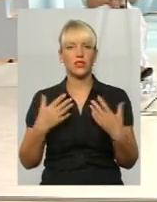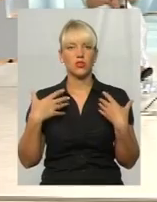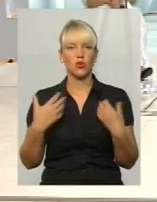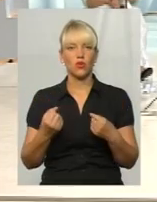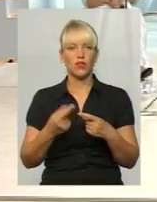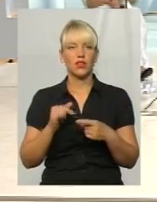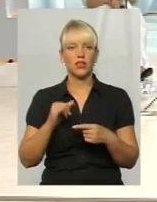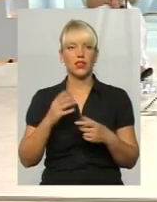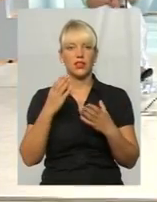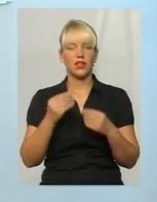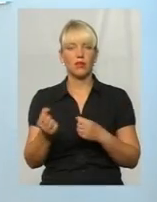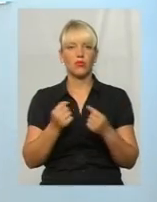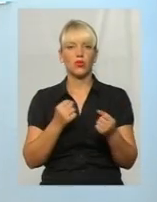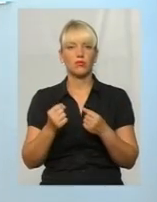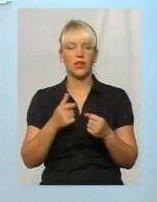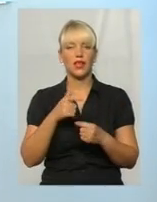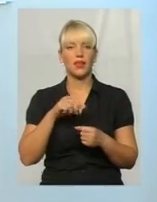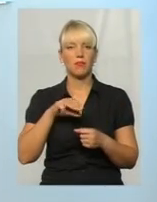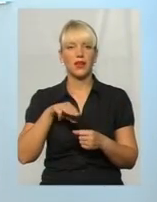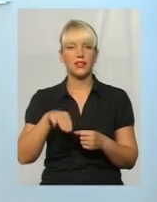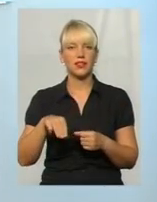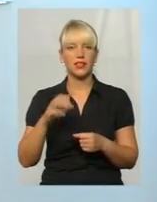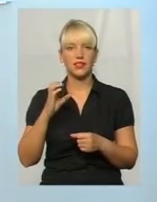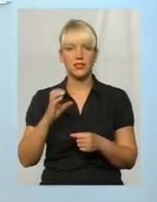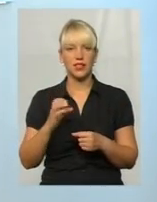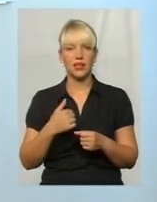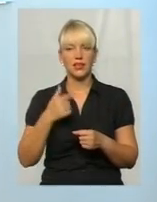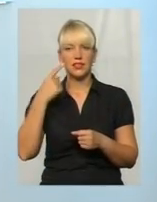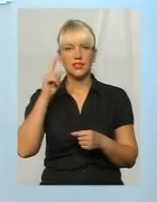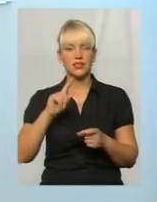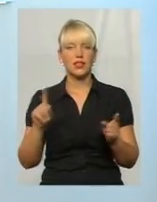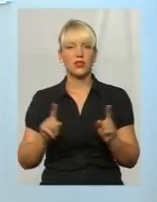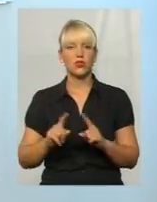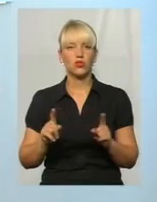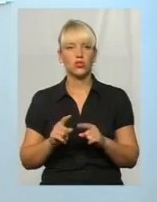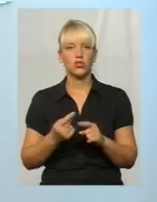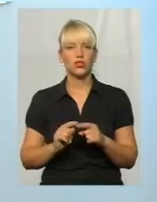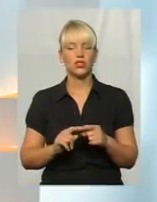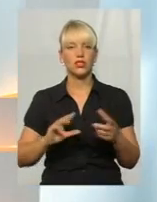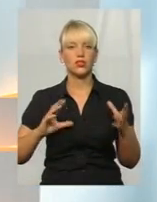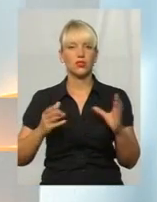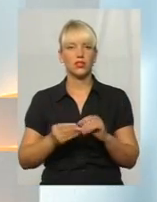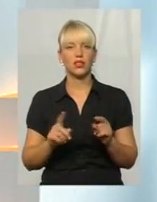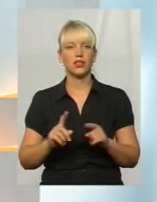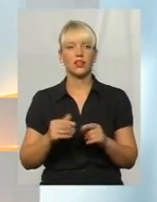дня боротьби з гепатитом С. І я знаю, що ті результати, які ви отримали, тими